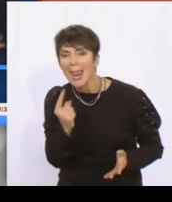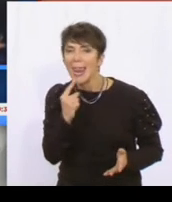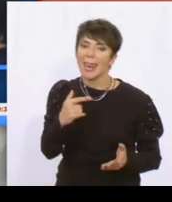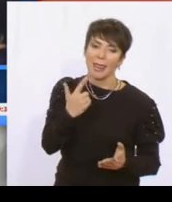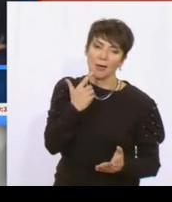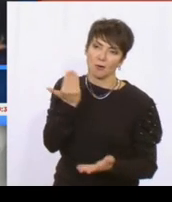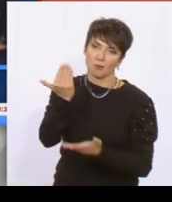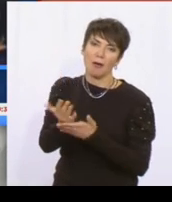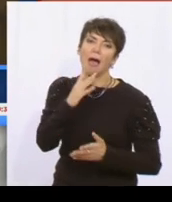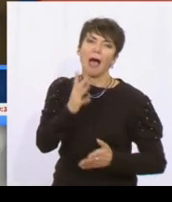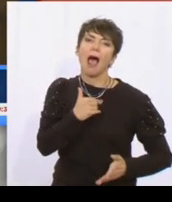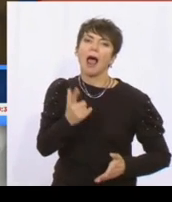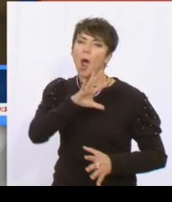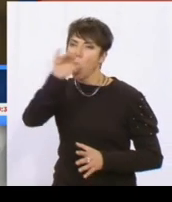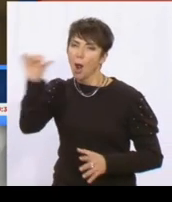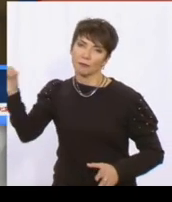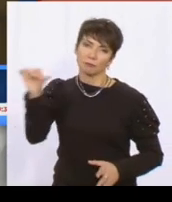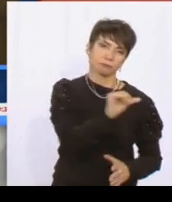Θα γυρίσει πίσω η υπόθεση στο εθετείο της Αθήνας.